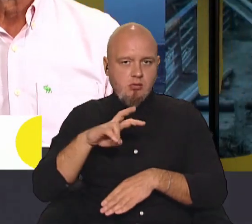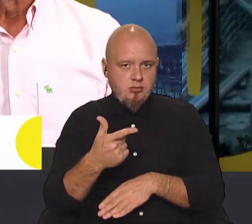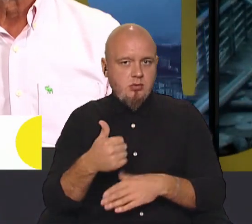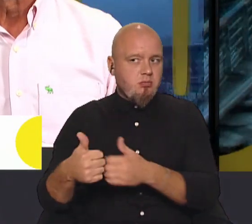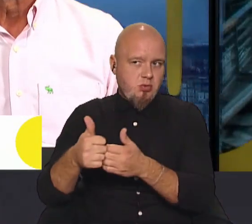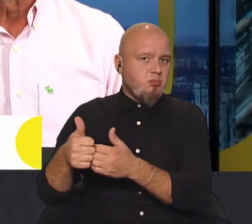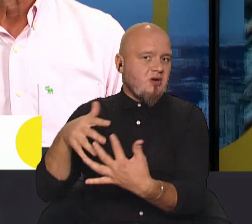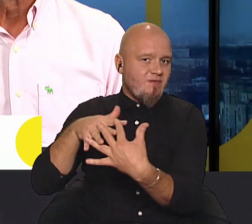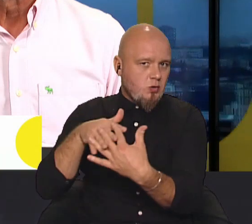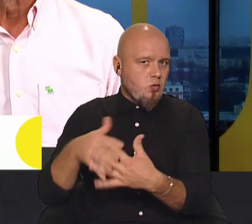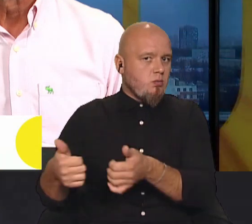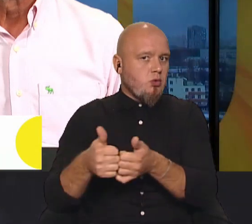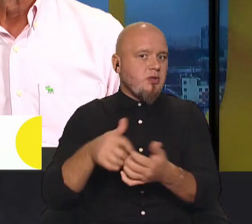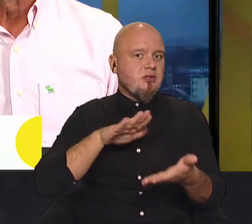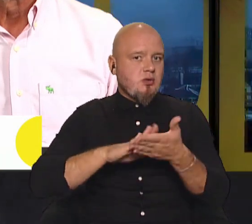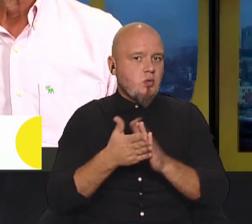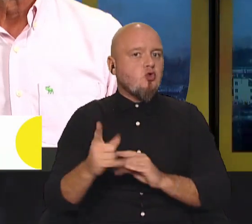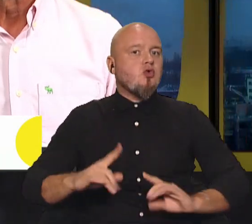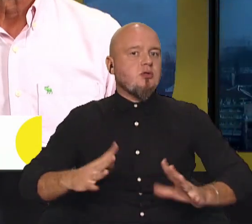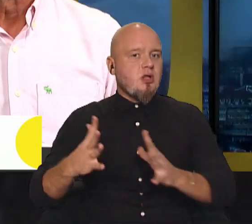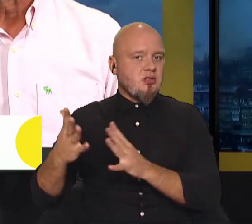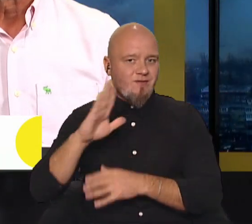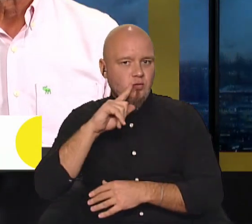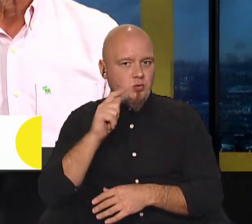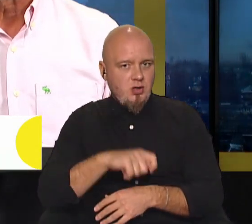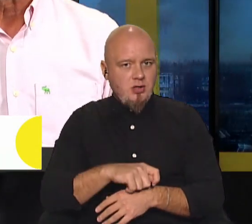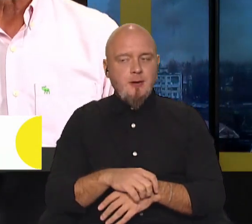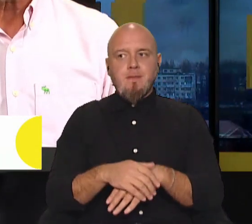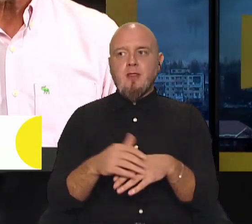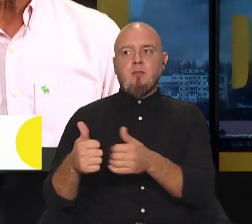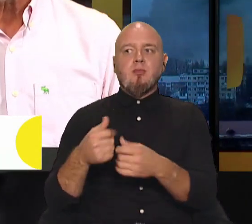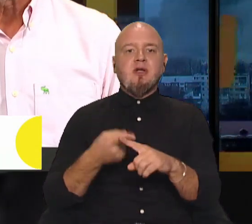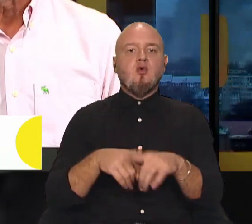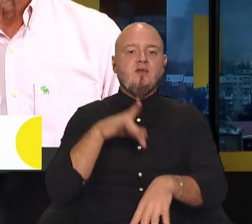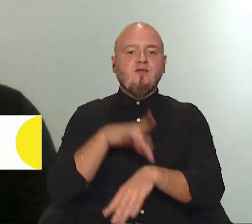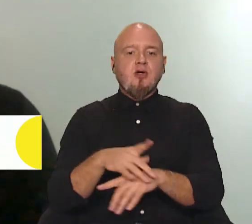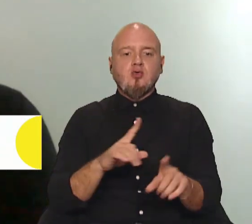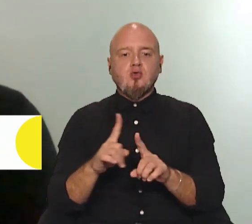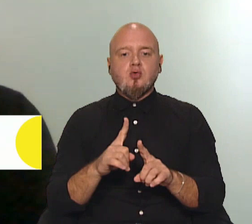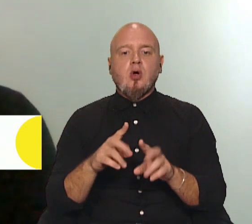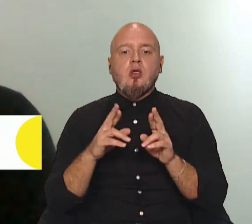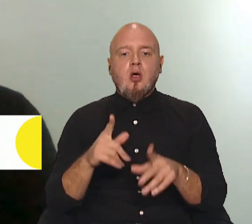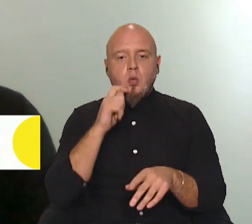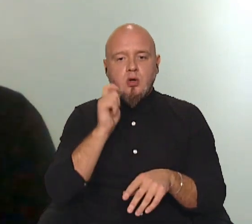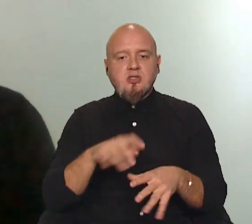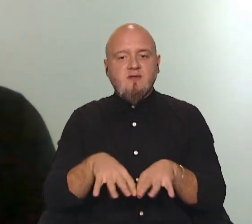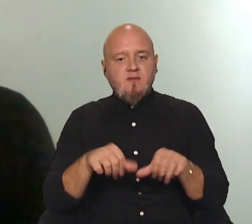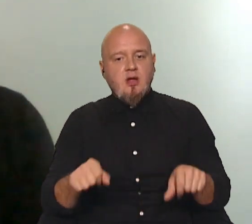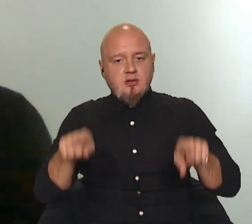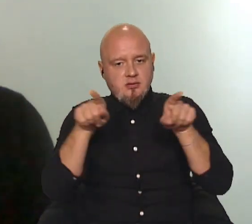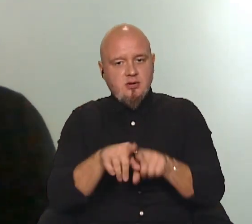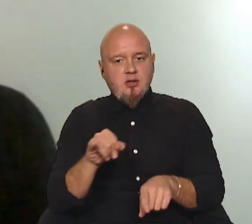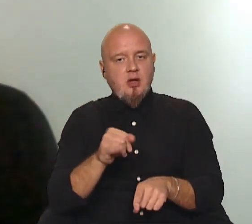попри війну, попри ситуацію, що складався в Україні, попри той факт, що як українська влада, так